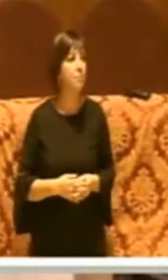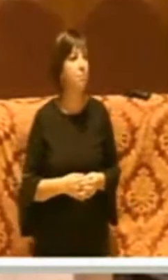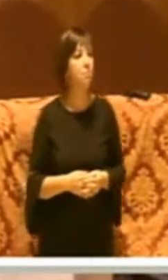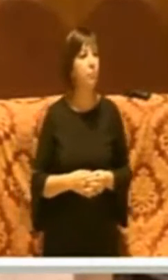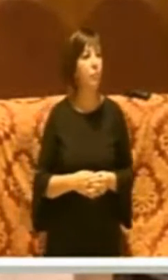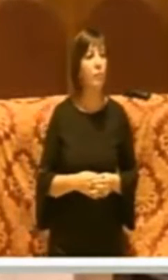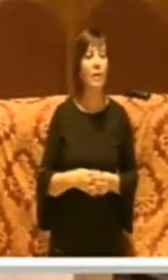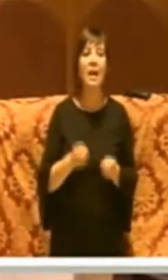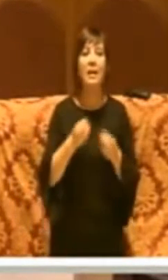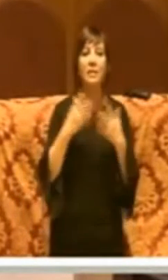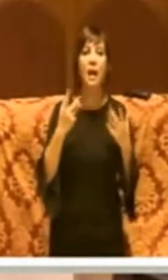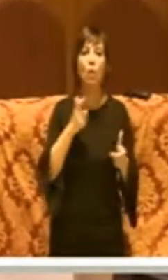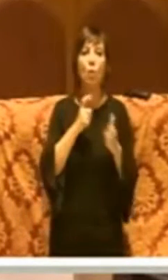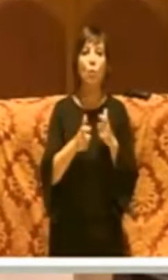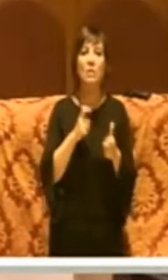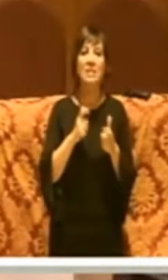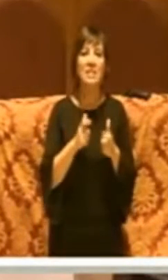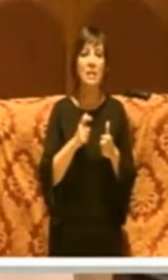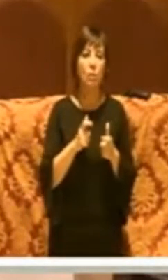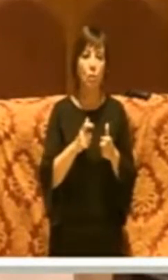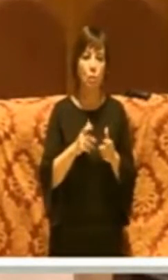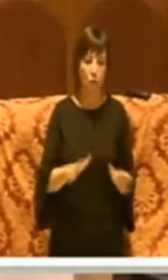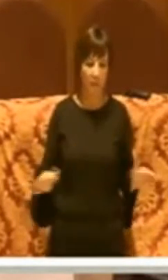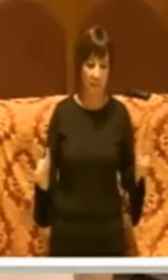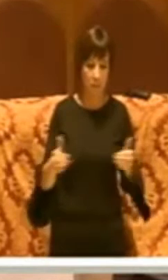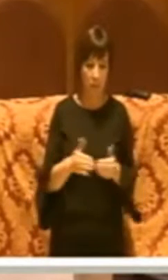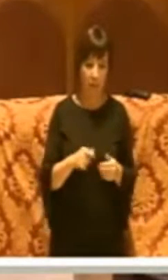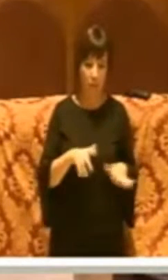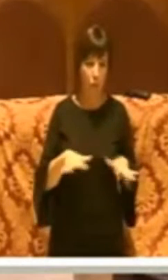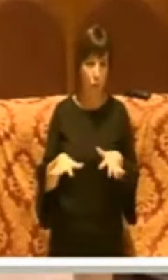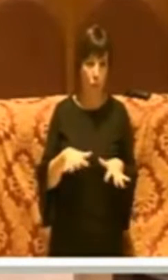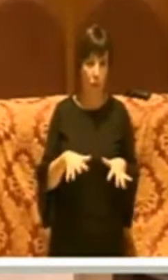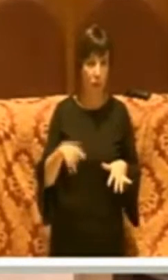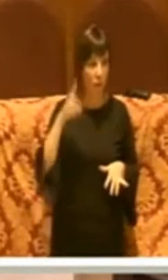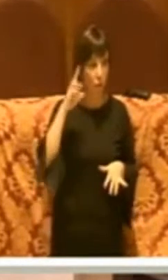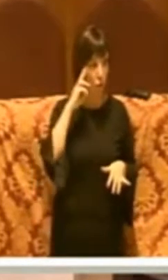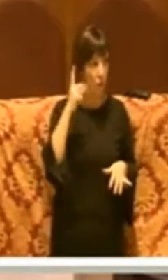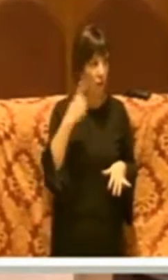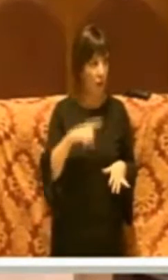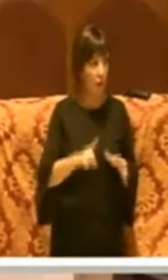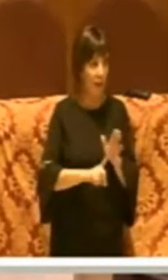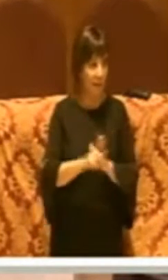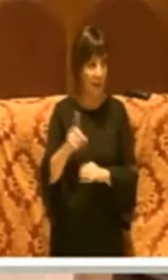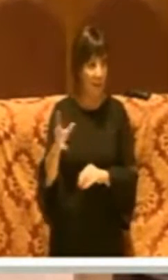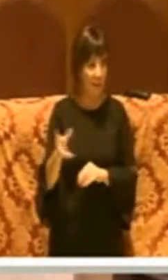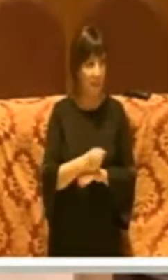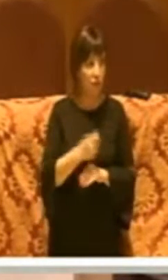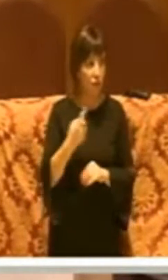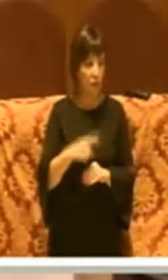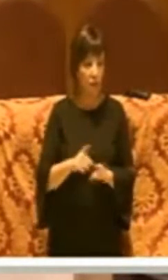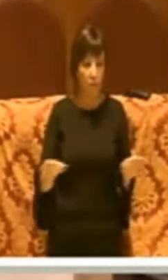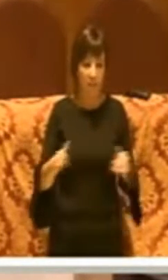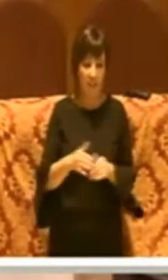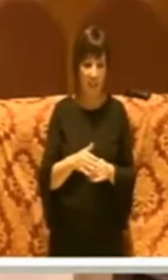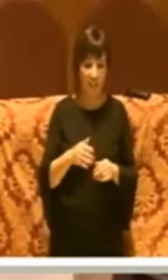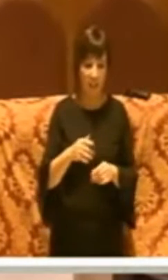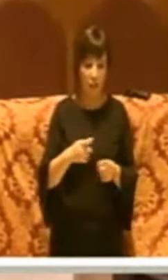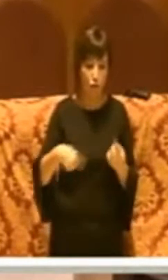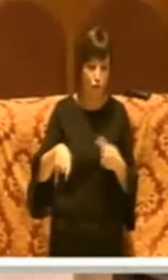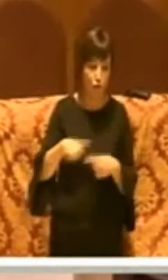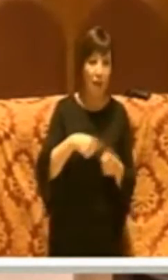discorso di dipartimento mobilità ricordo che la realizzazione delle piste ciclabili